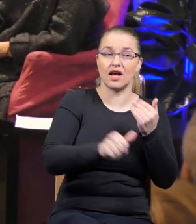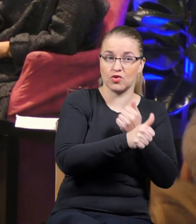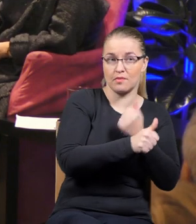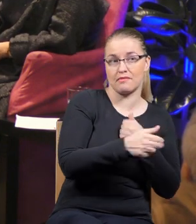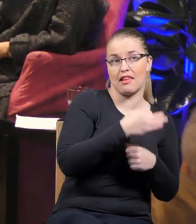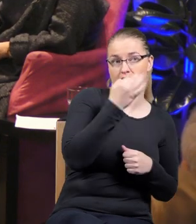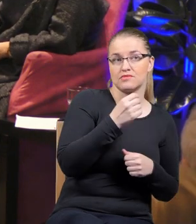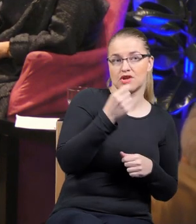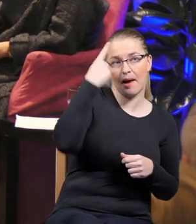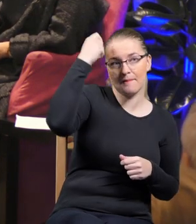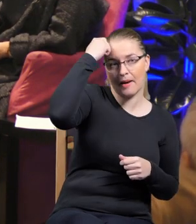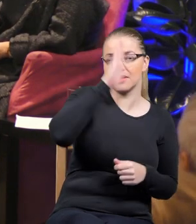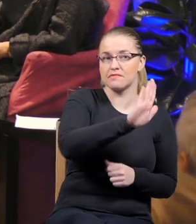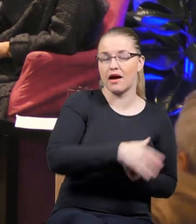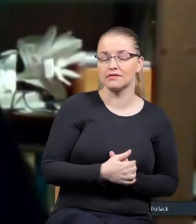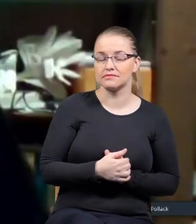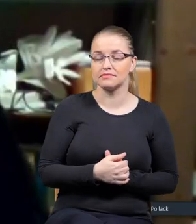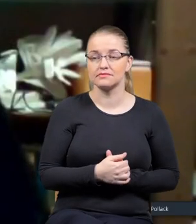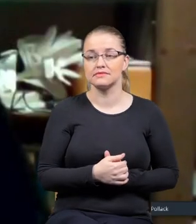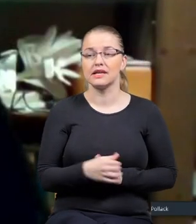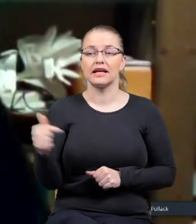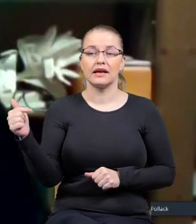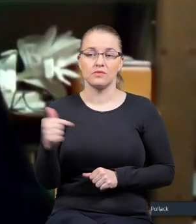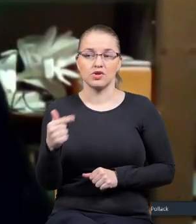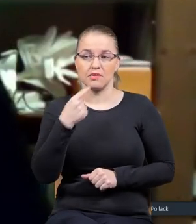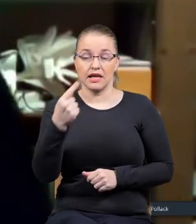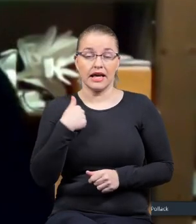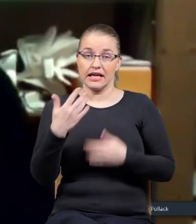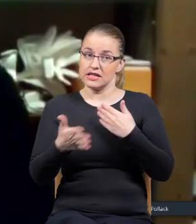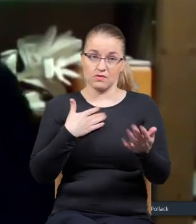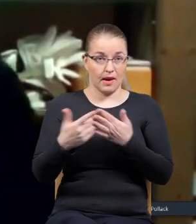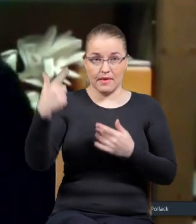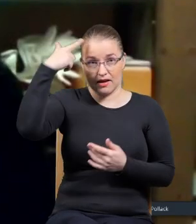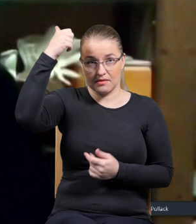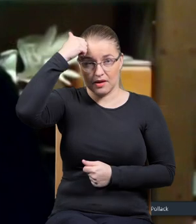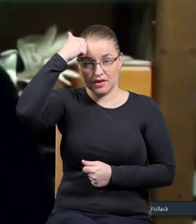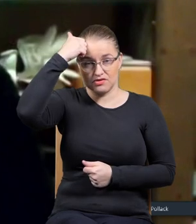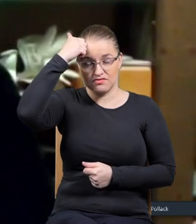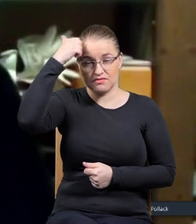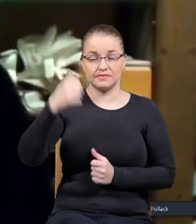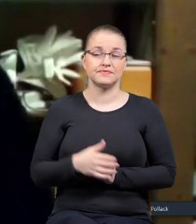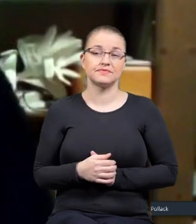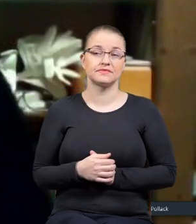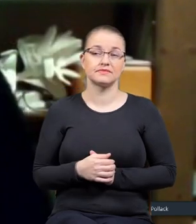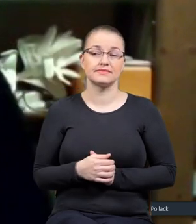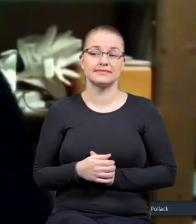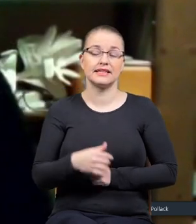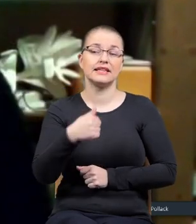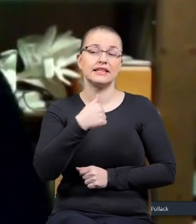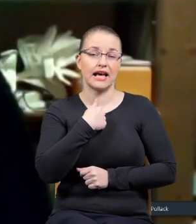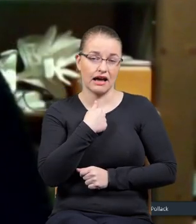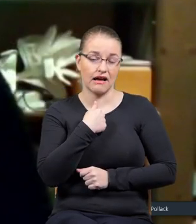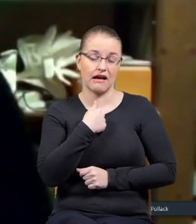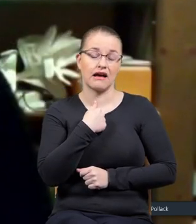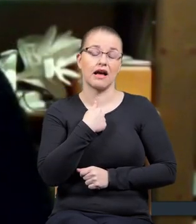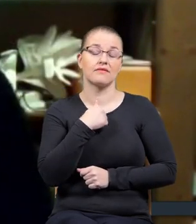Ja muszę powiedzieć, ja też mam słabą pamięć i niedobrą pamięć. prostu i oczywiście